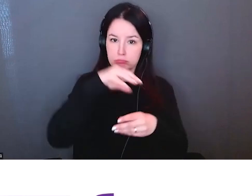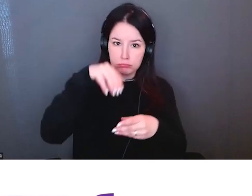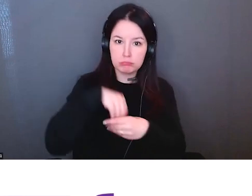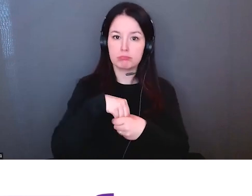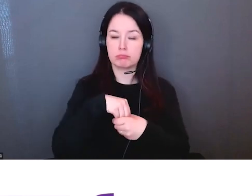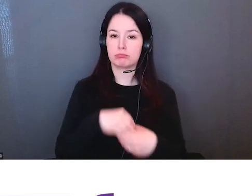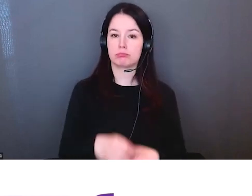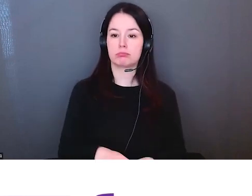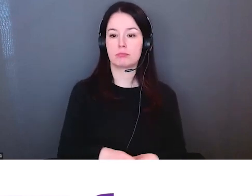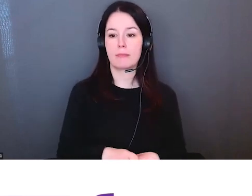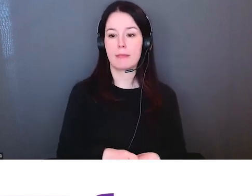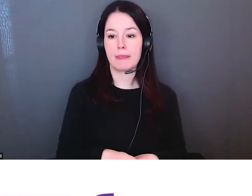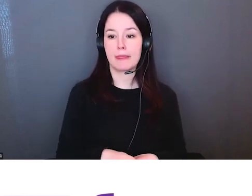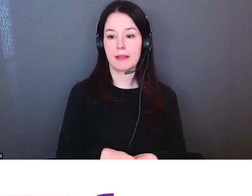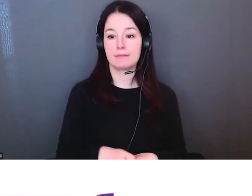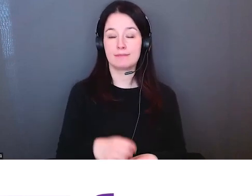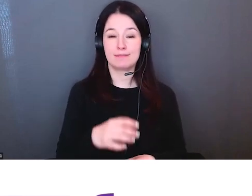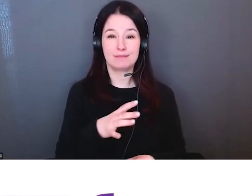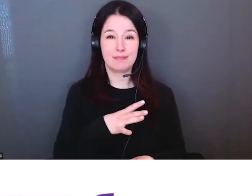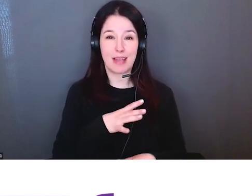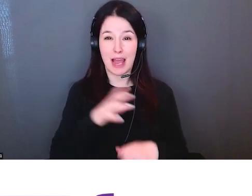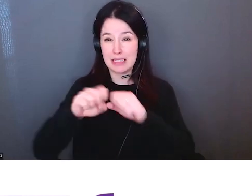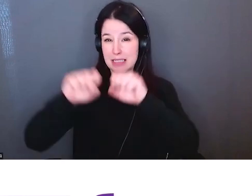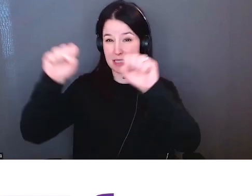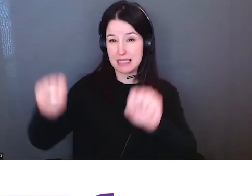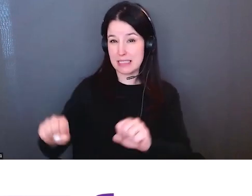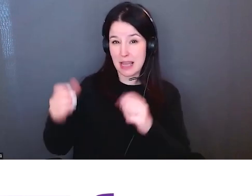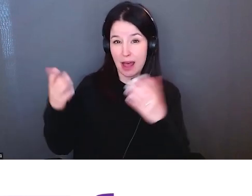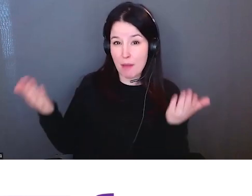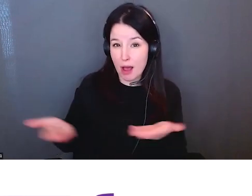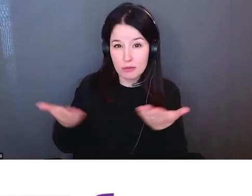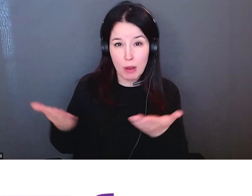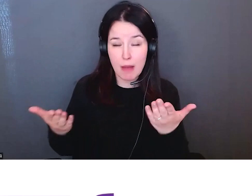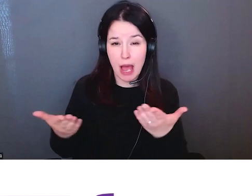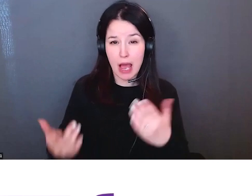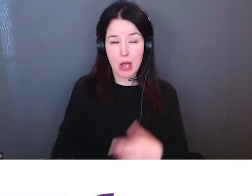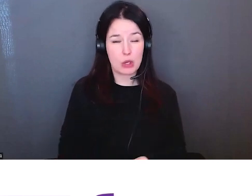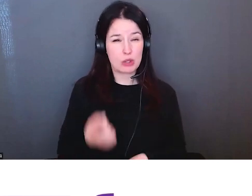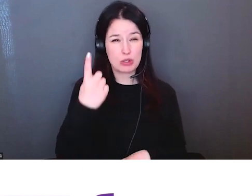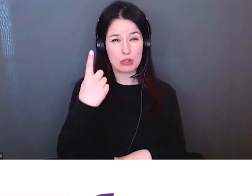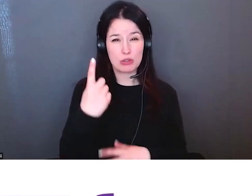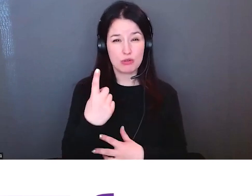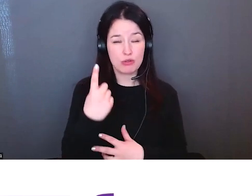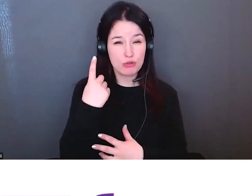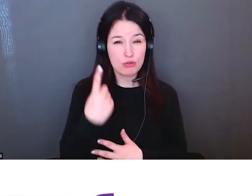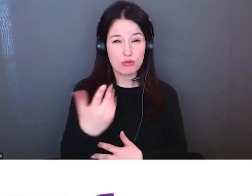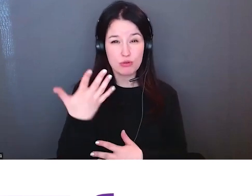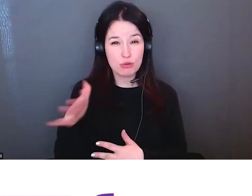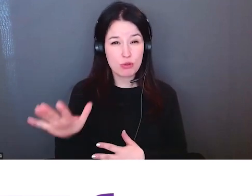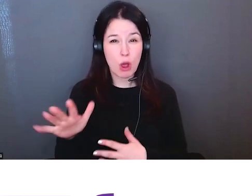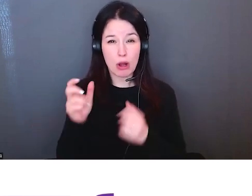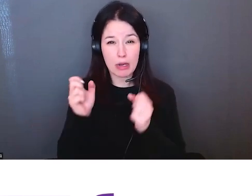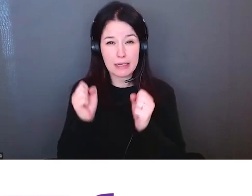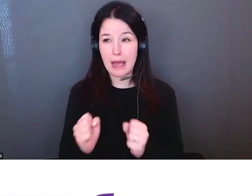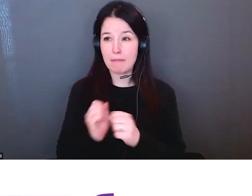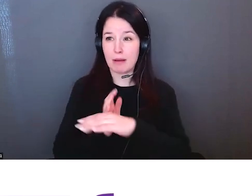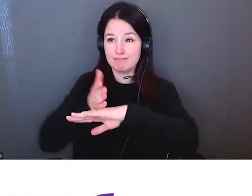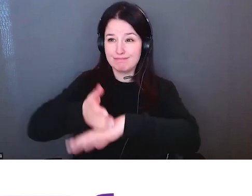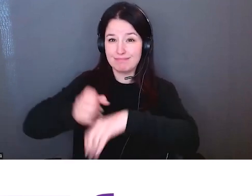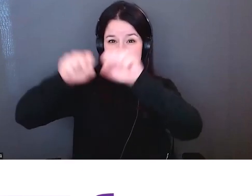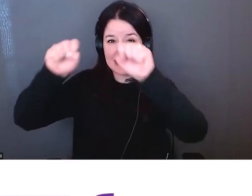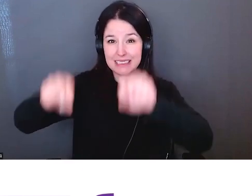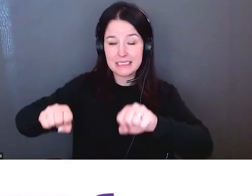autochtones on reconnaît qu'on a cette capacité là nous avons tous la capacité d'utiliser différentes